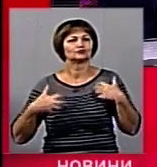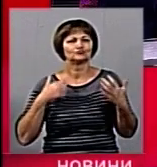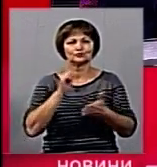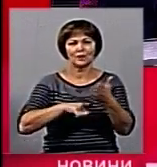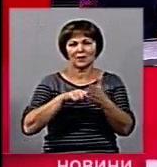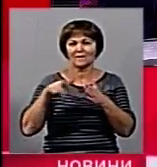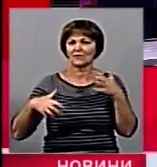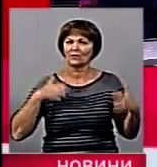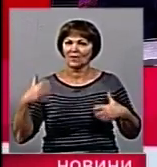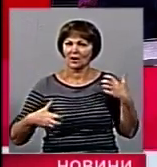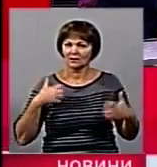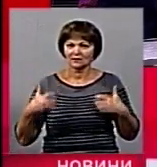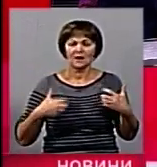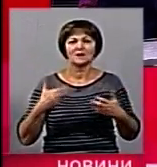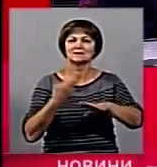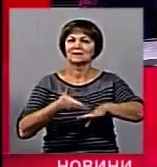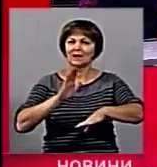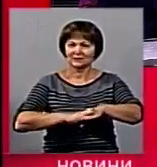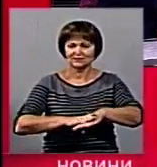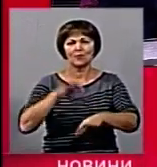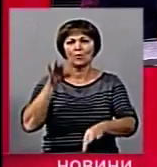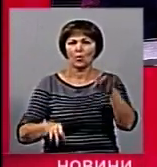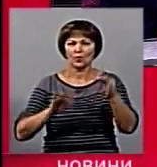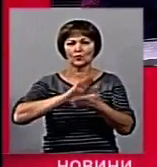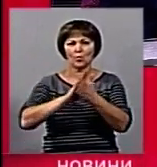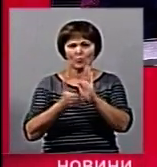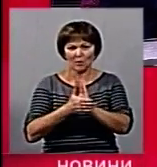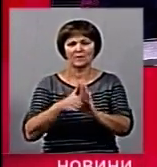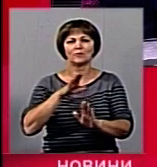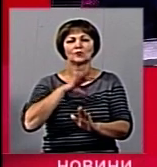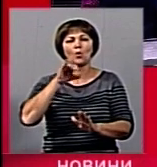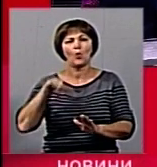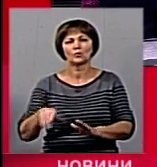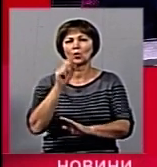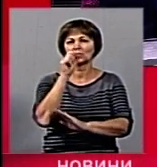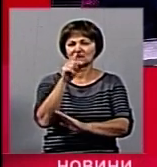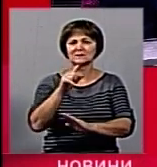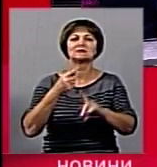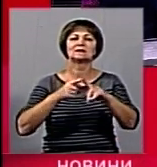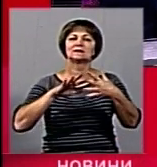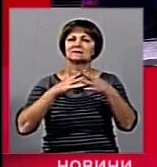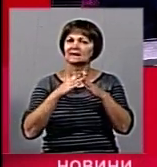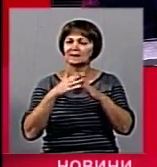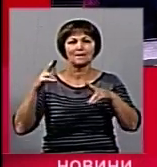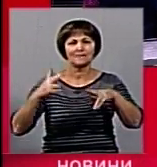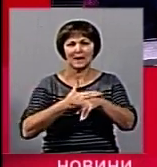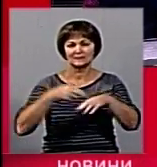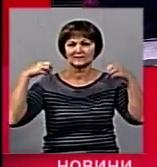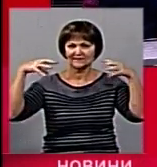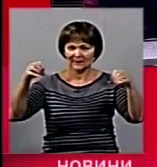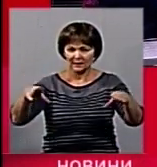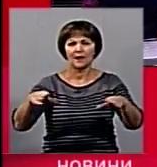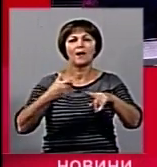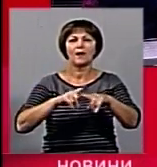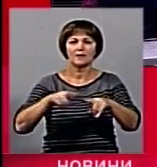Музика Складні погодні умови призвели до знеструмлення 11 сіл в кількох районах області. Рятувальники та енергетики